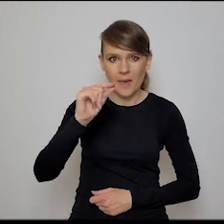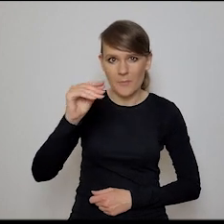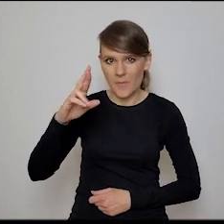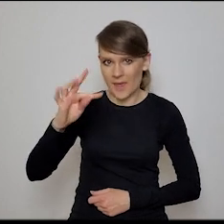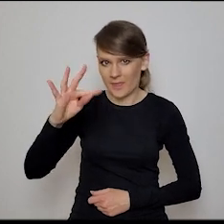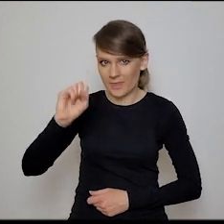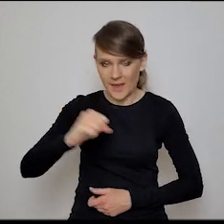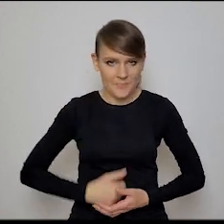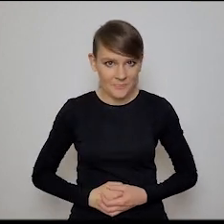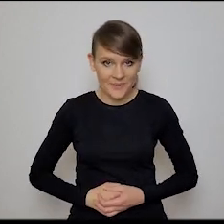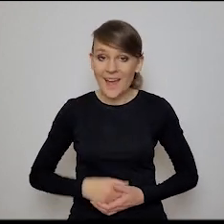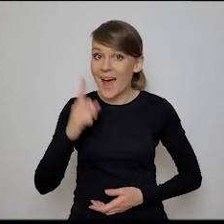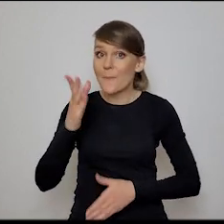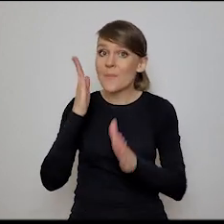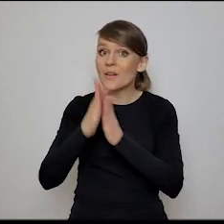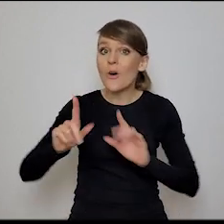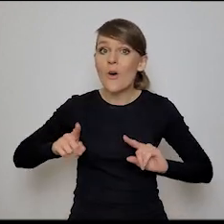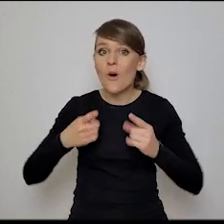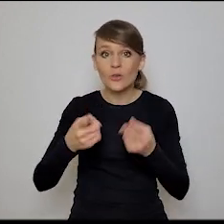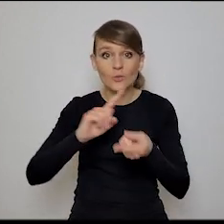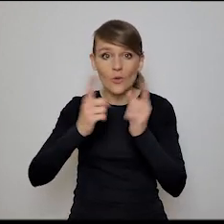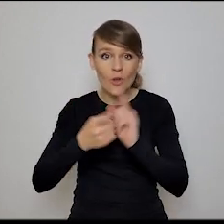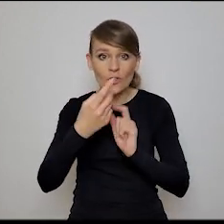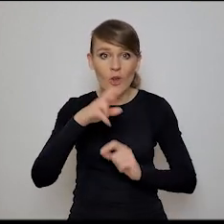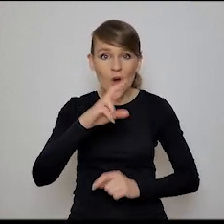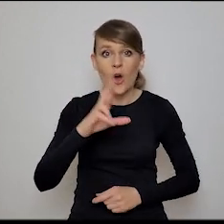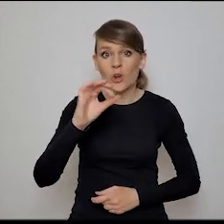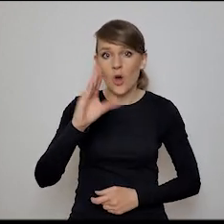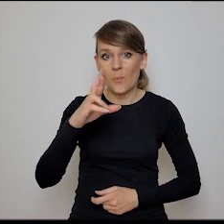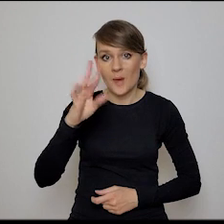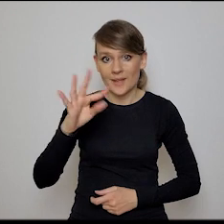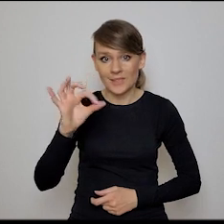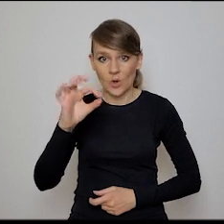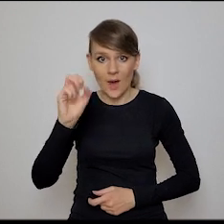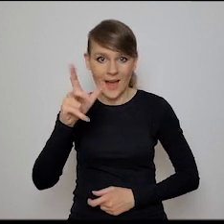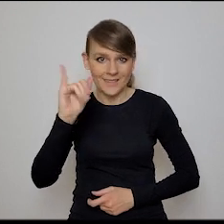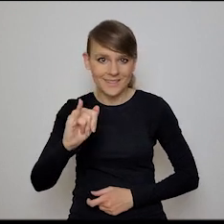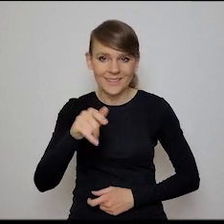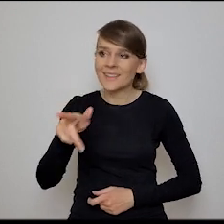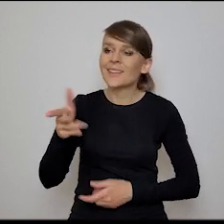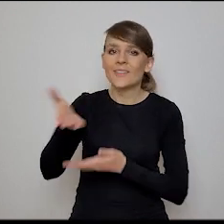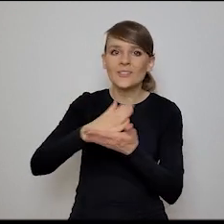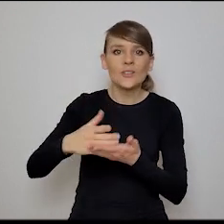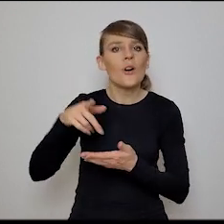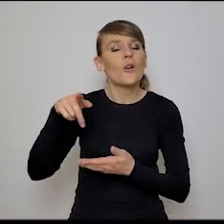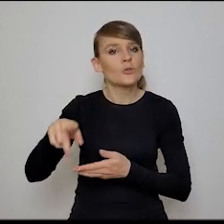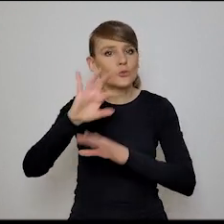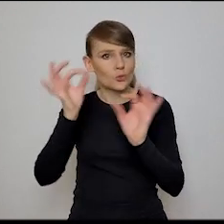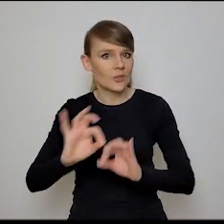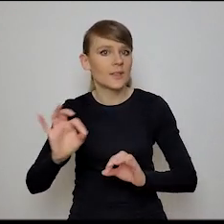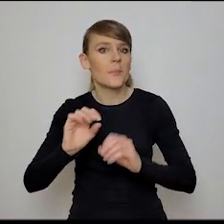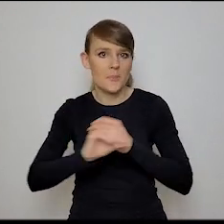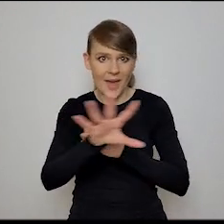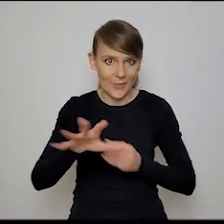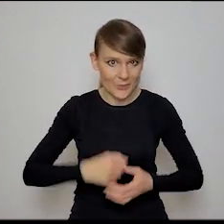a bezpośrednio organizatorem spotkania jest dr Robert Sochacki z Katedry Sztuki Mediów. Nasza rozmowa